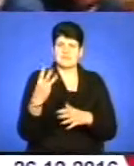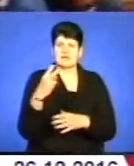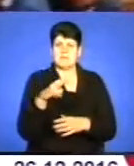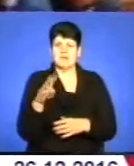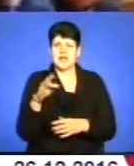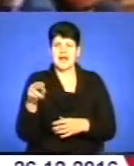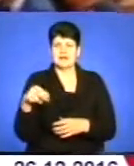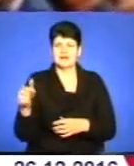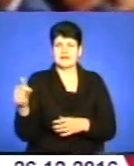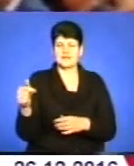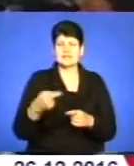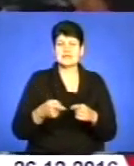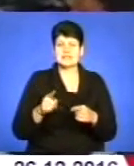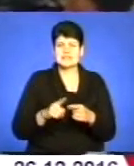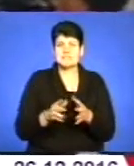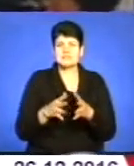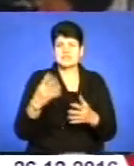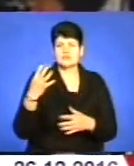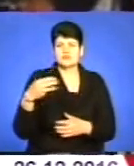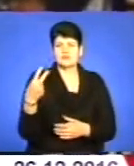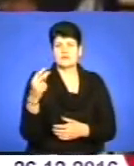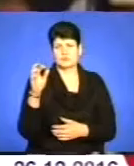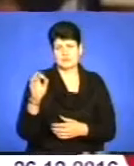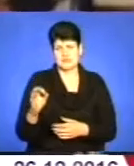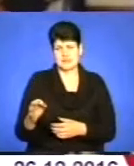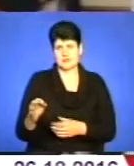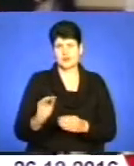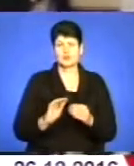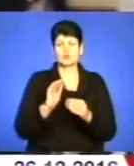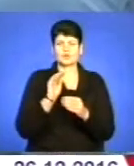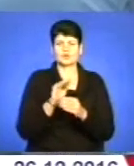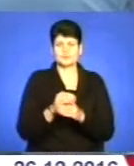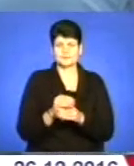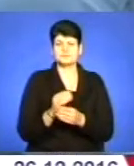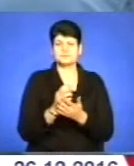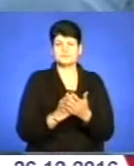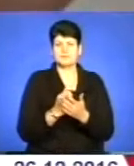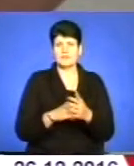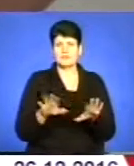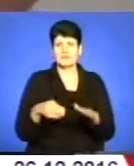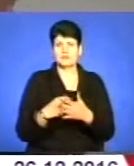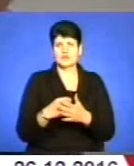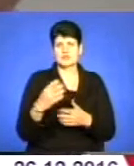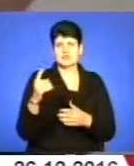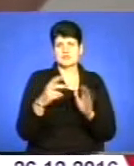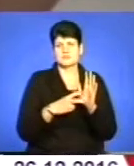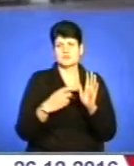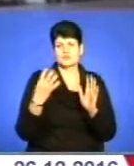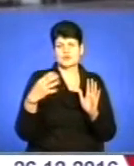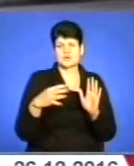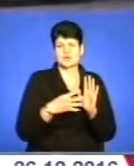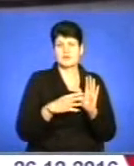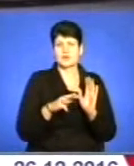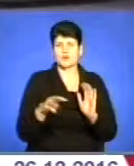Порівняно з минулим роком це більше, ніж на 42%. Додатковий ресурс місцевих бюджетів склав майже 749 мільйонів гривень.